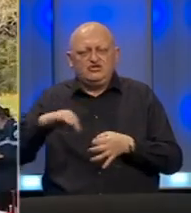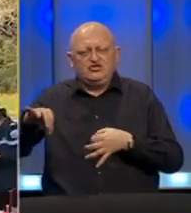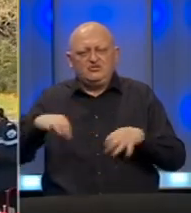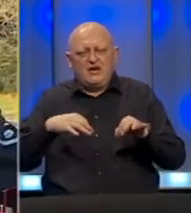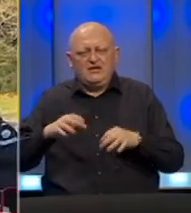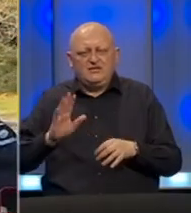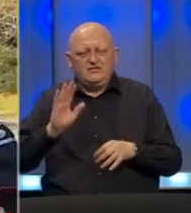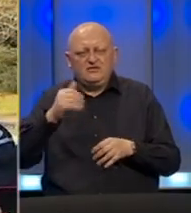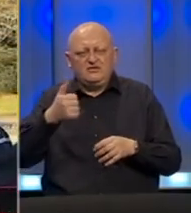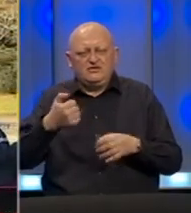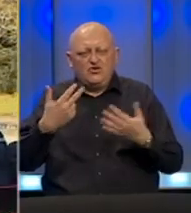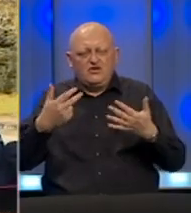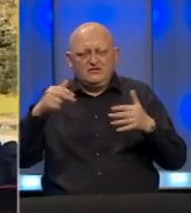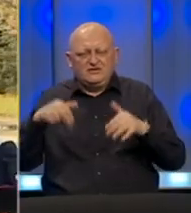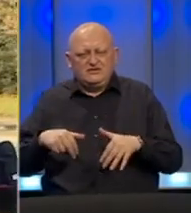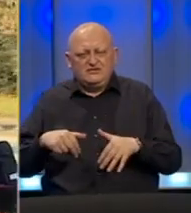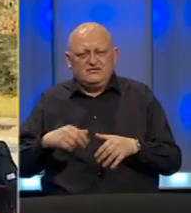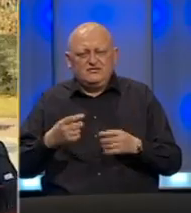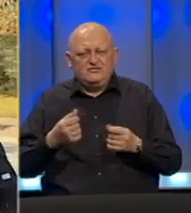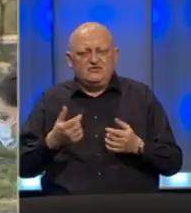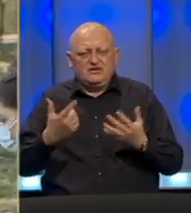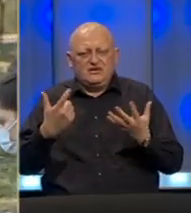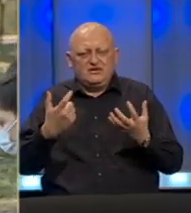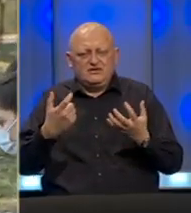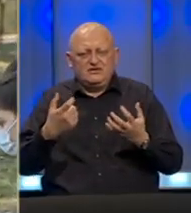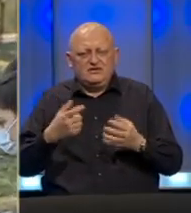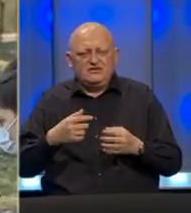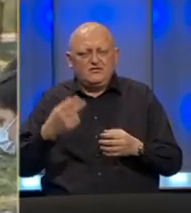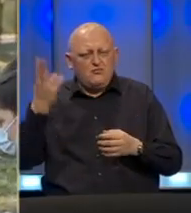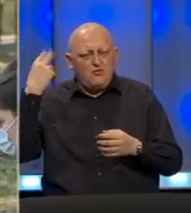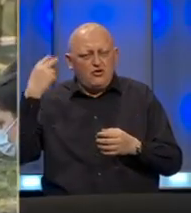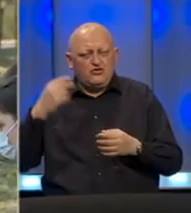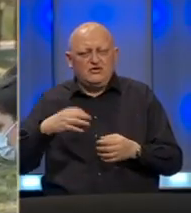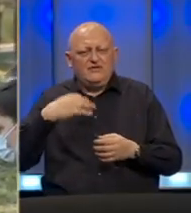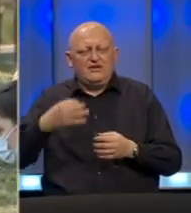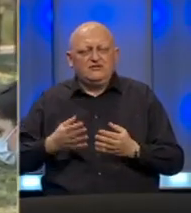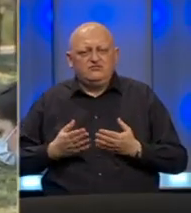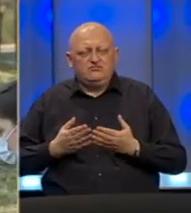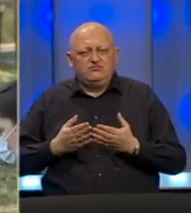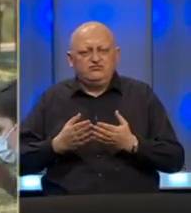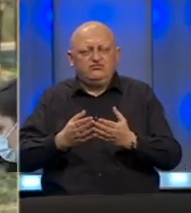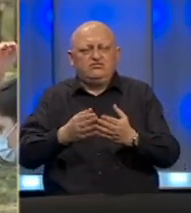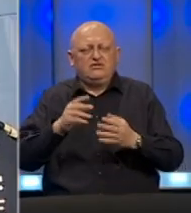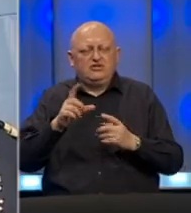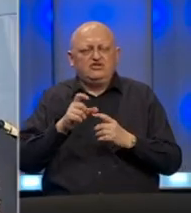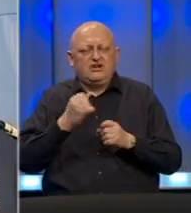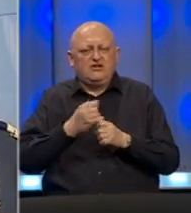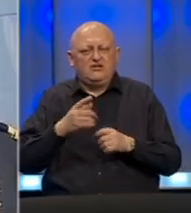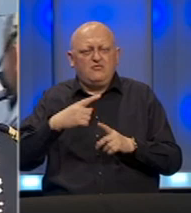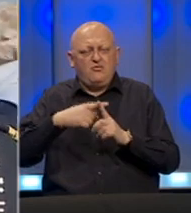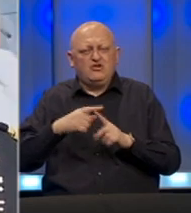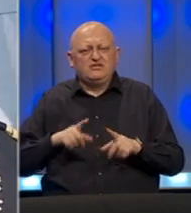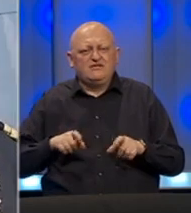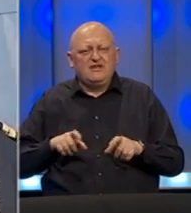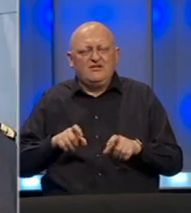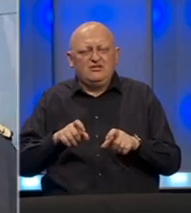više od 180.000. Skoro 700.000 mornara sa francuskog nosača aviona Charles de Gaulle pozitivno je na